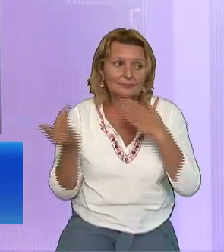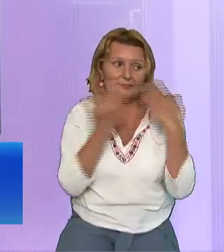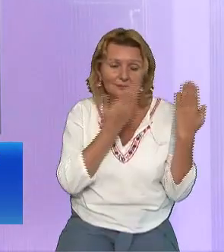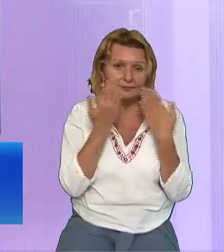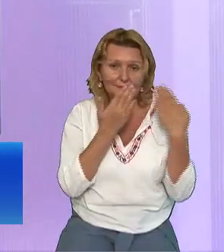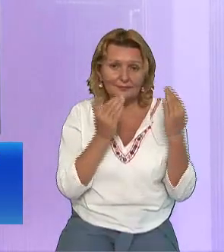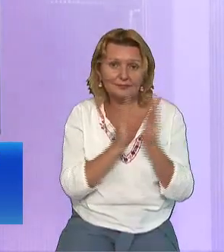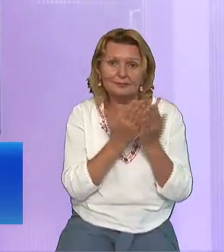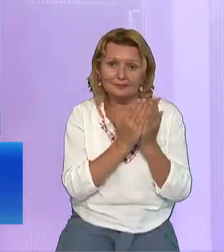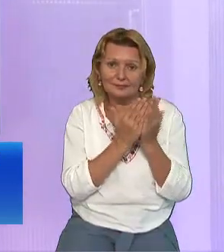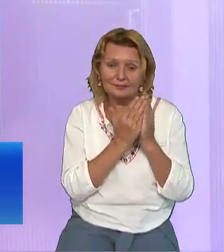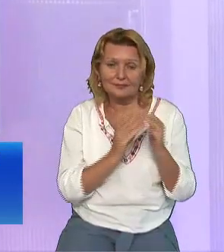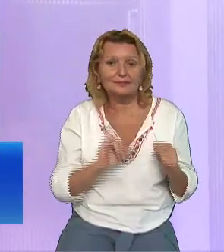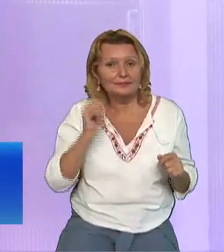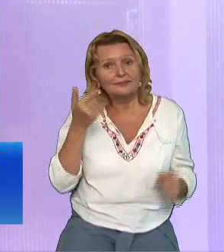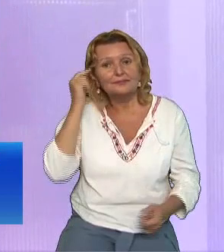ai literaturi universale